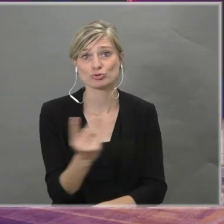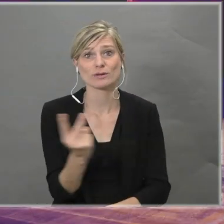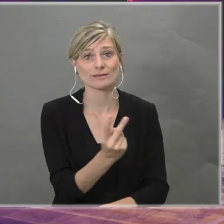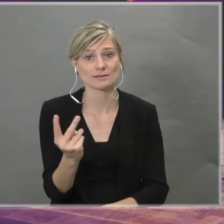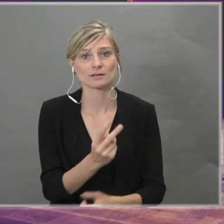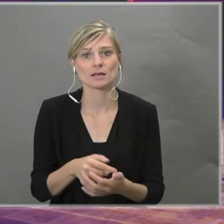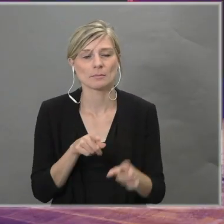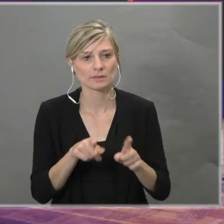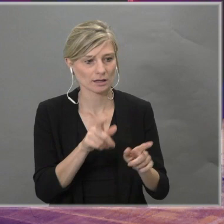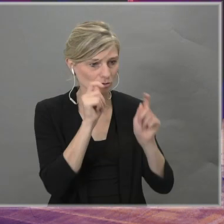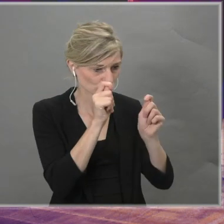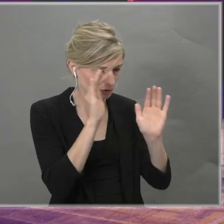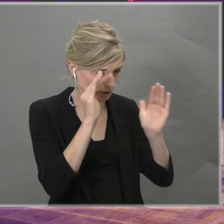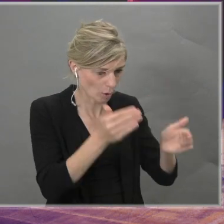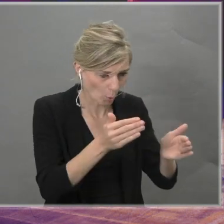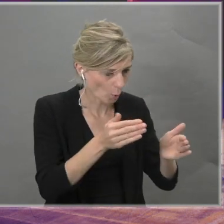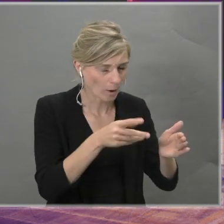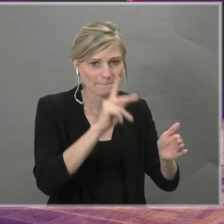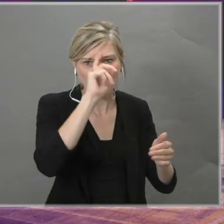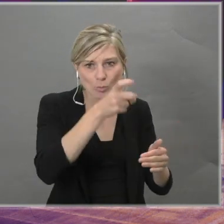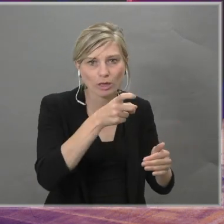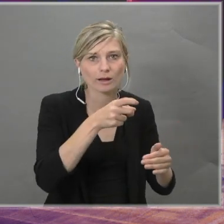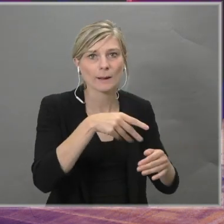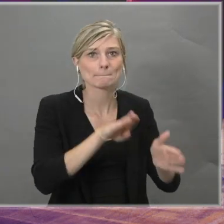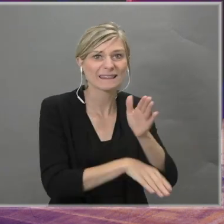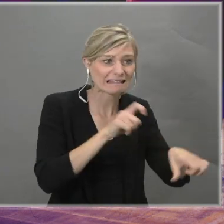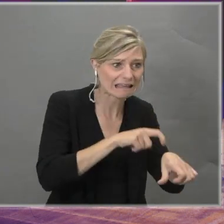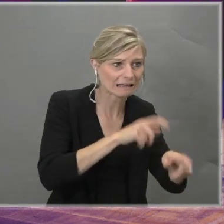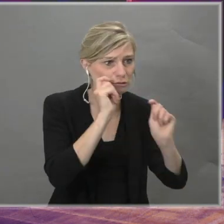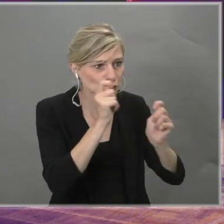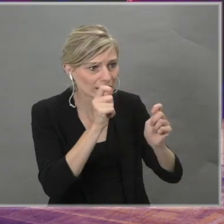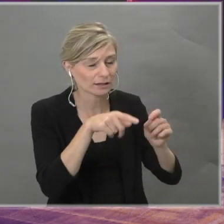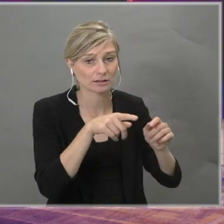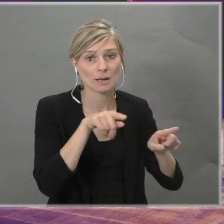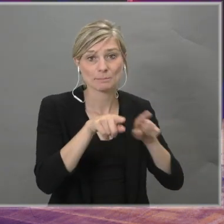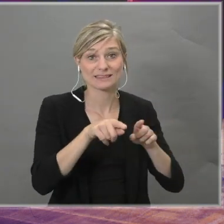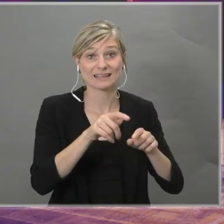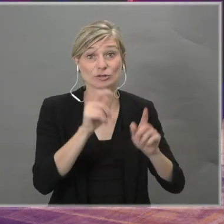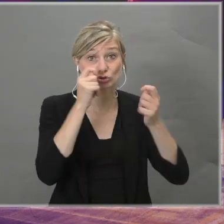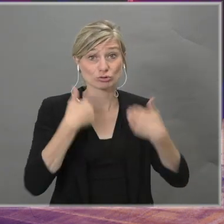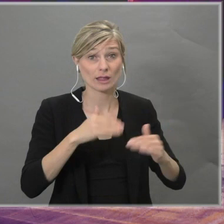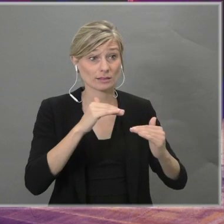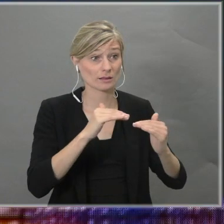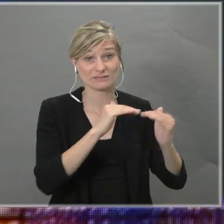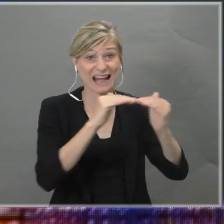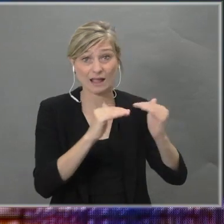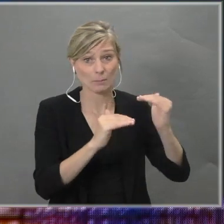Dit zet hun studies onder druk en beperkt de studietijd, waardoor de ongelijkheid tussen studenten blijft stijgen.